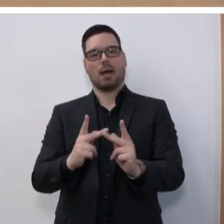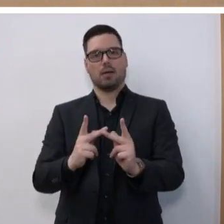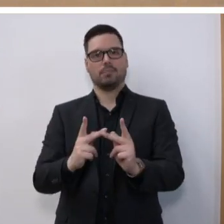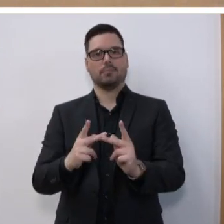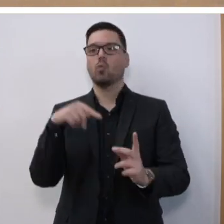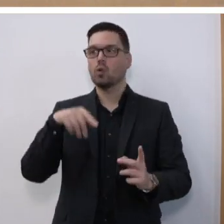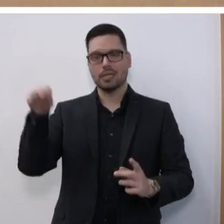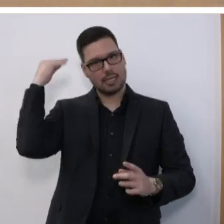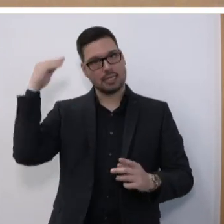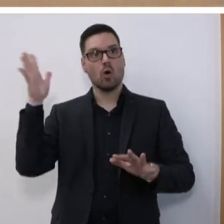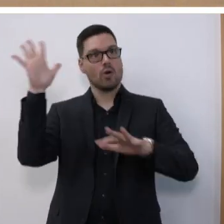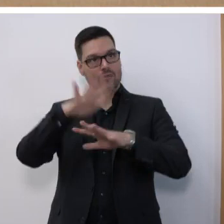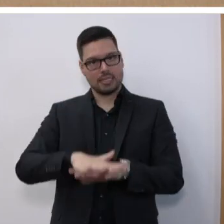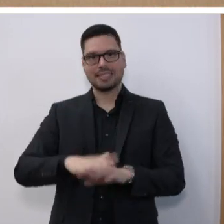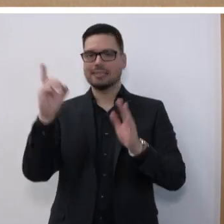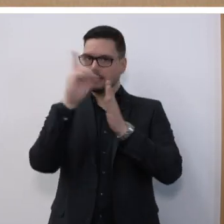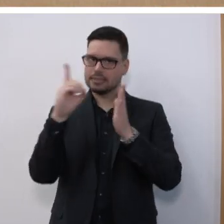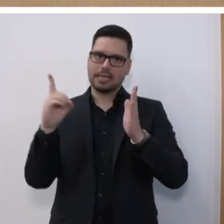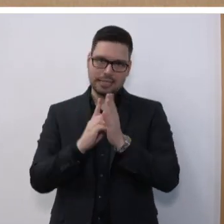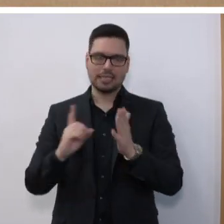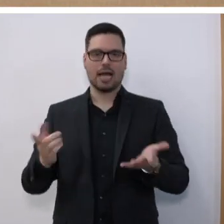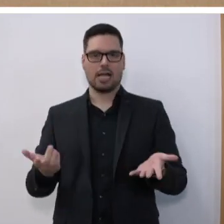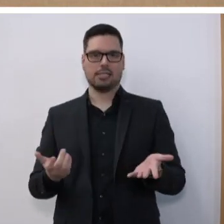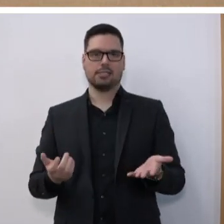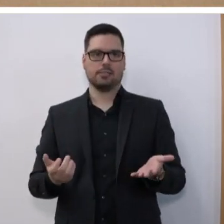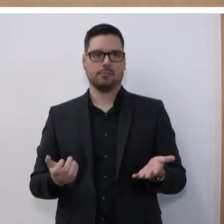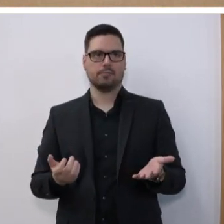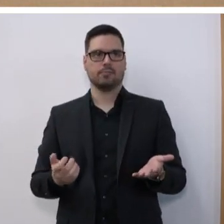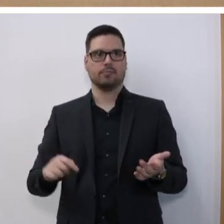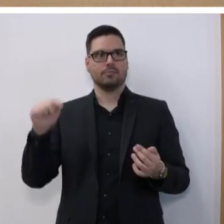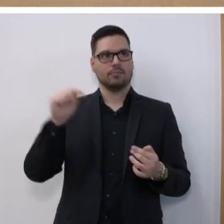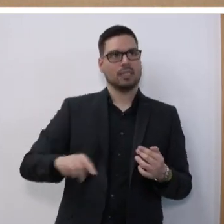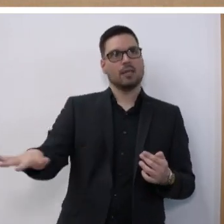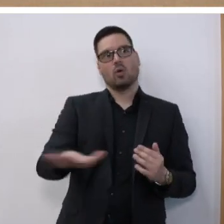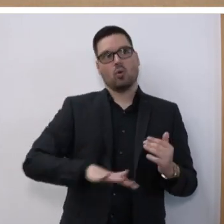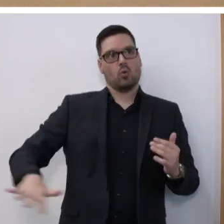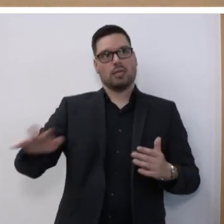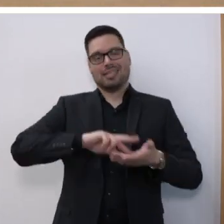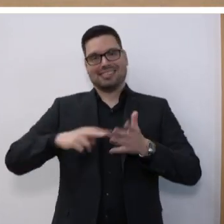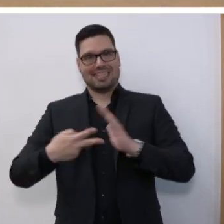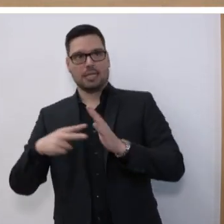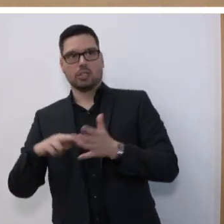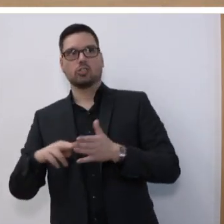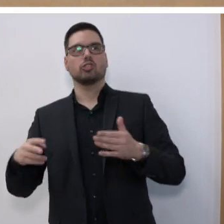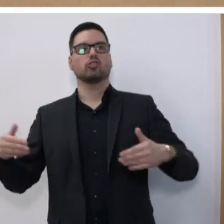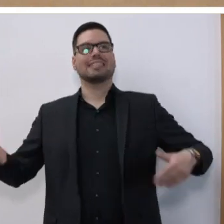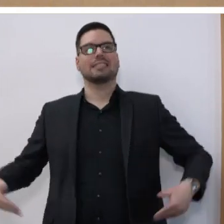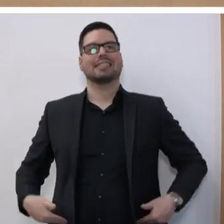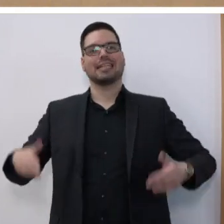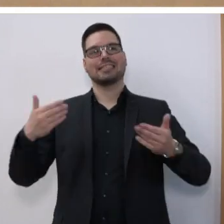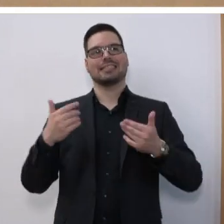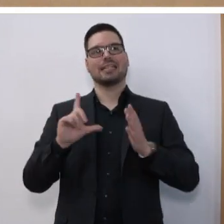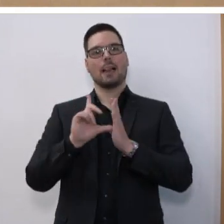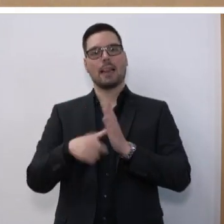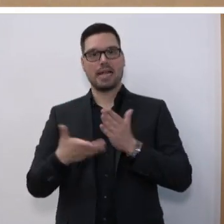Lernen heute auch in vernetzten digitalen Umgebungen statt. Diese Umgebungen werden von technischen Dienstleistern zur Verfügung